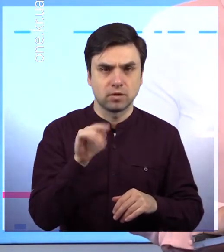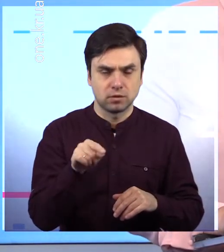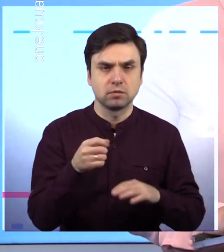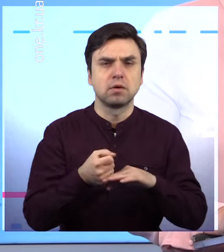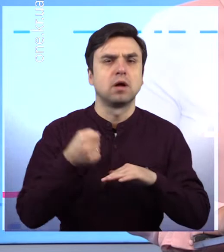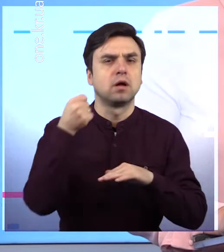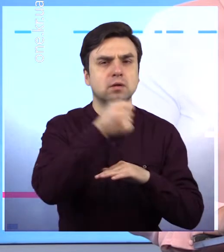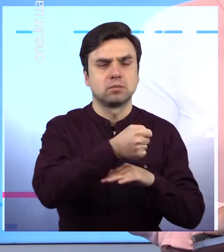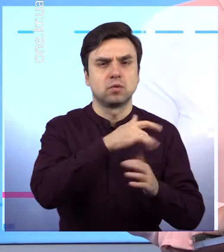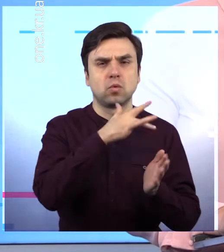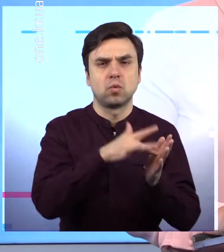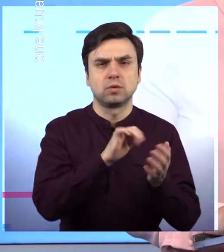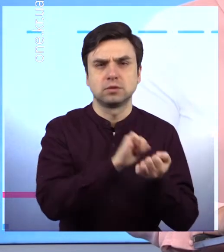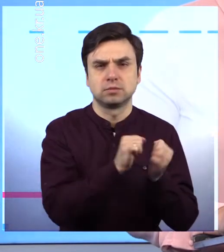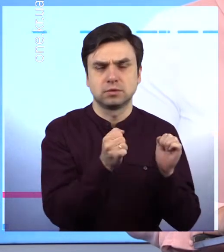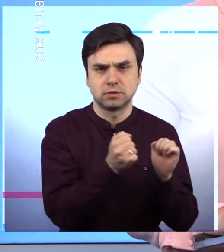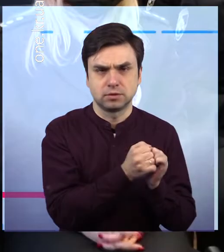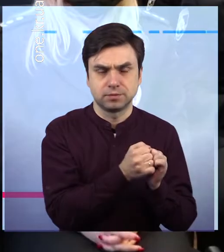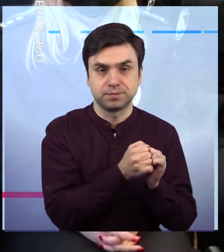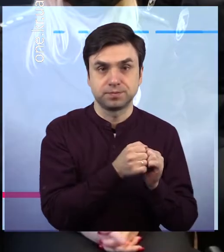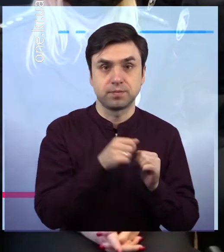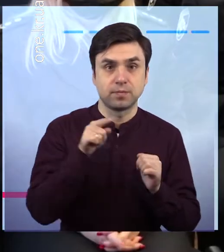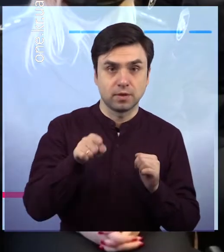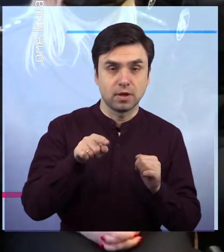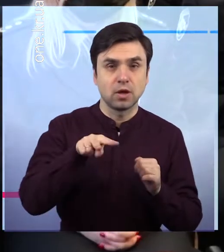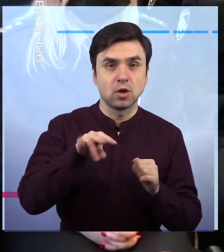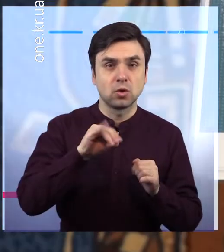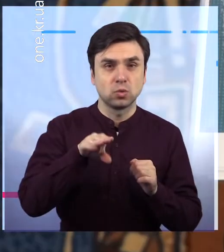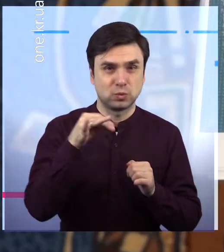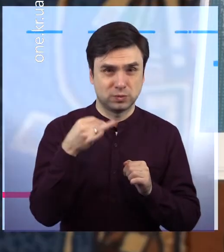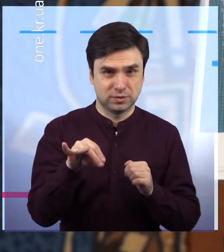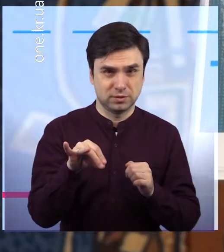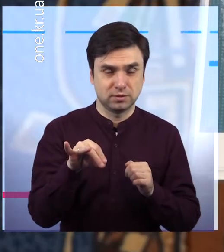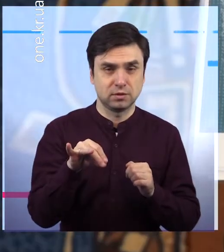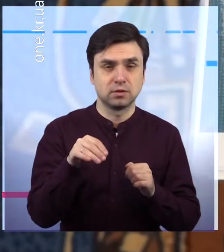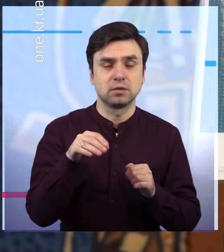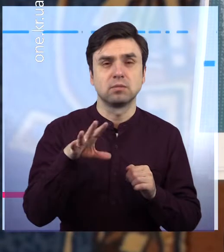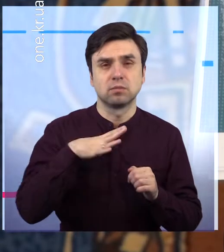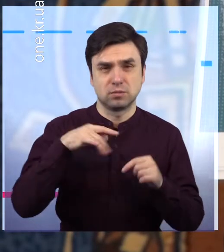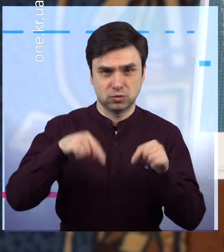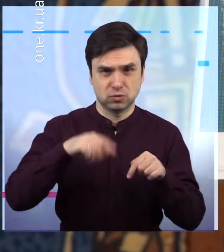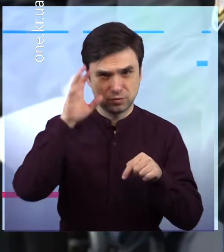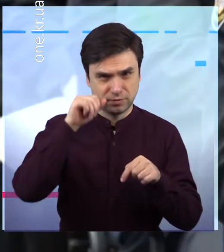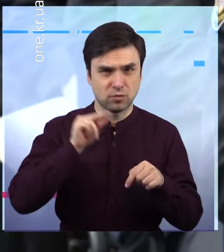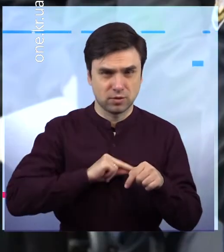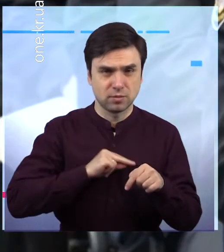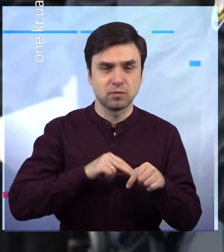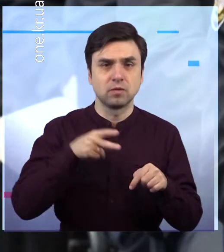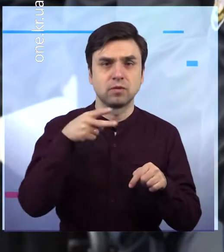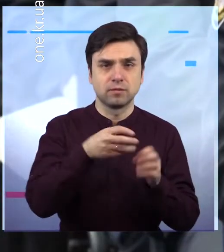працював у нашому місті. Він очолював Криворіжський відділ з вересня 2015 по грудень 2016